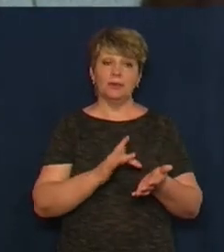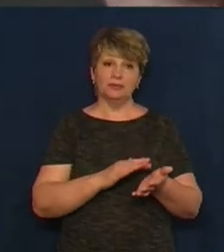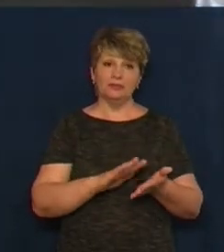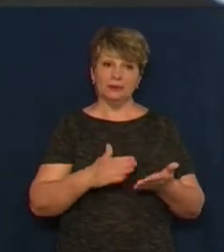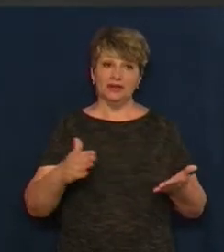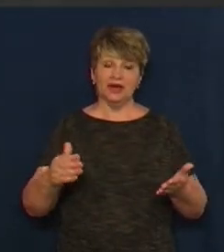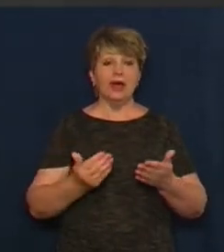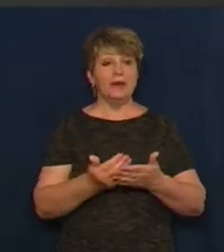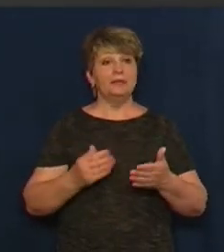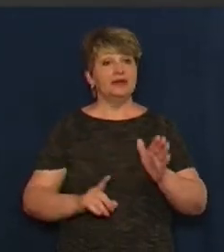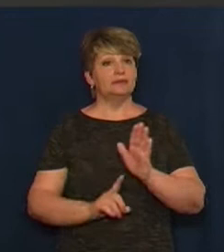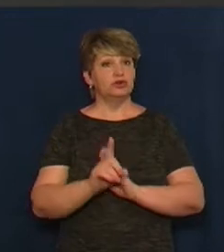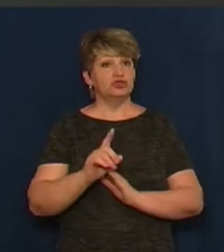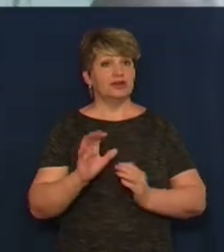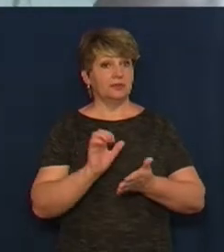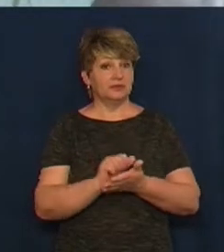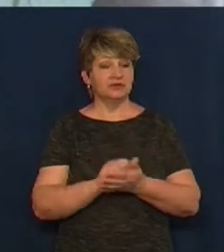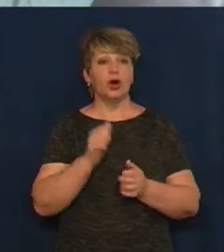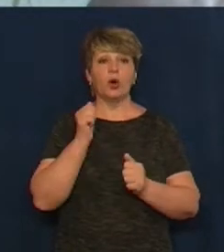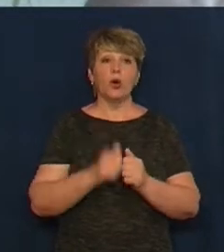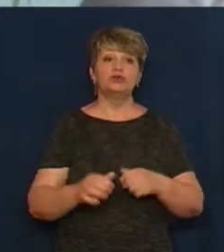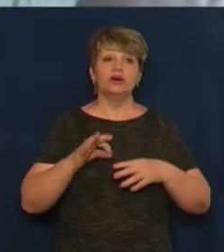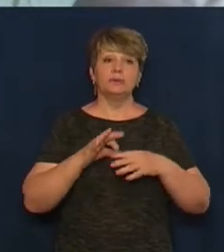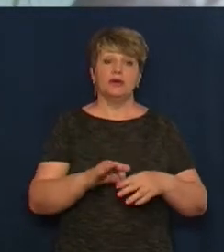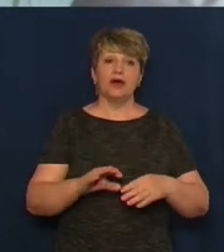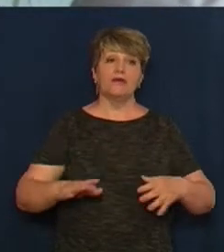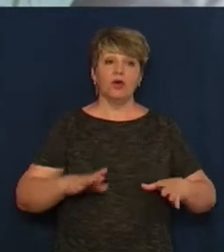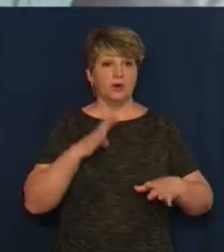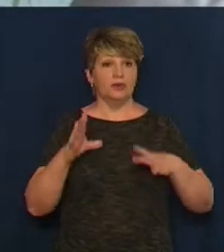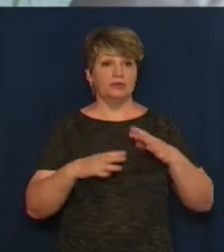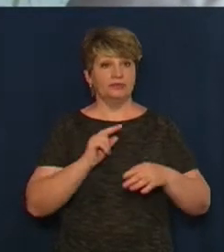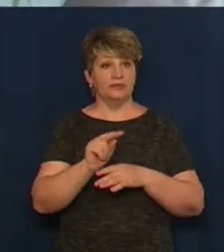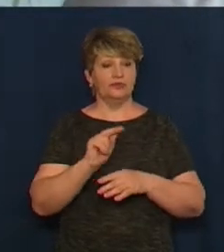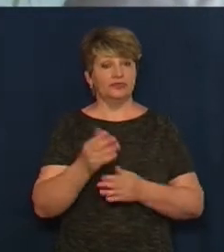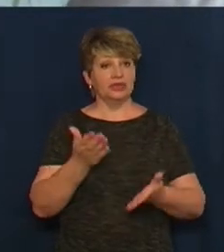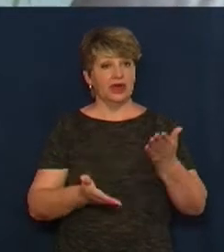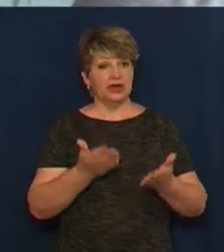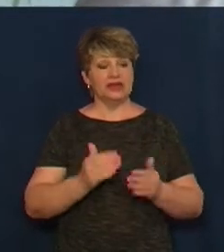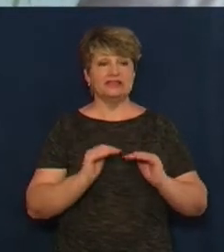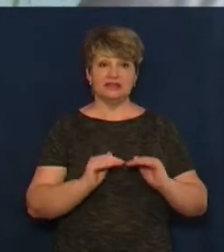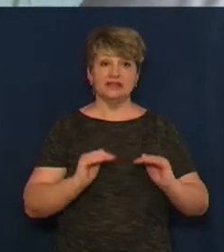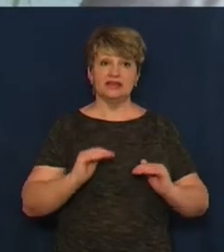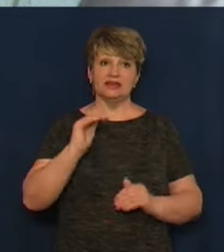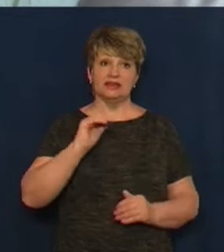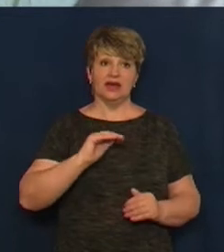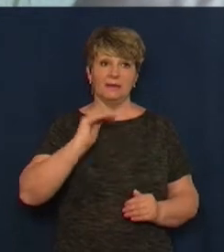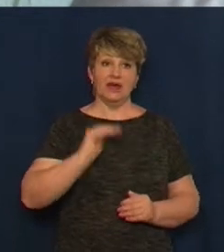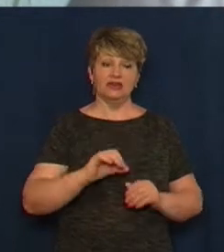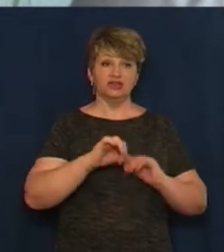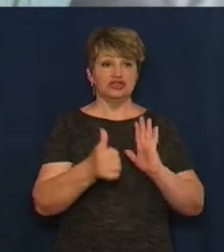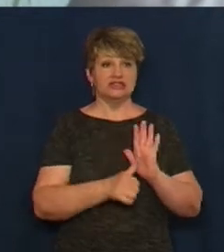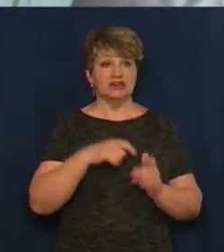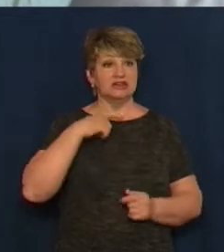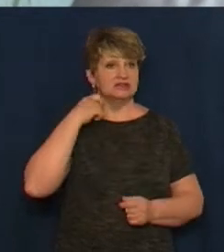початком занять кожен проходить інструктаж. Якщо це діти, менші 16 років, значить повинен бути дозвіл